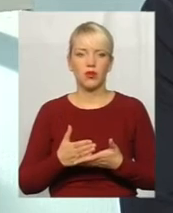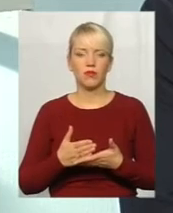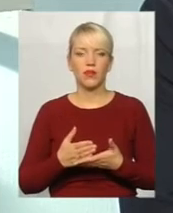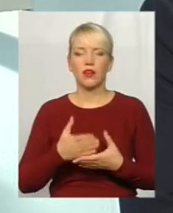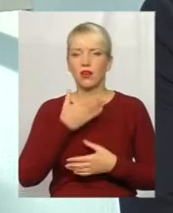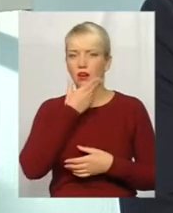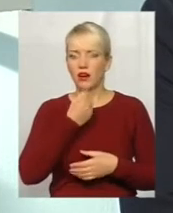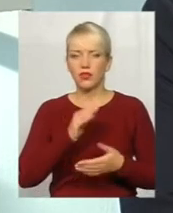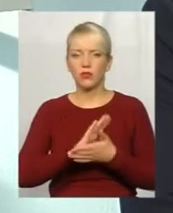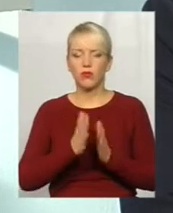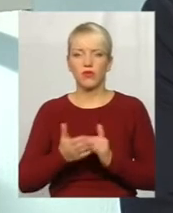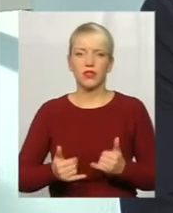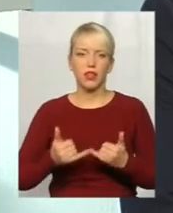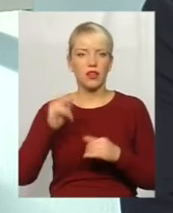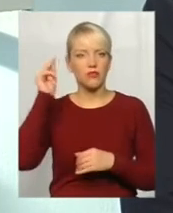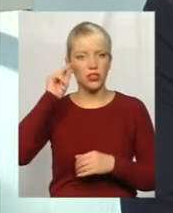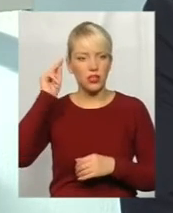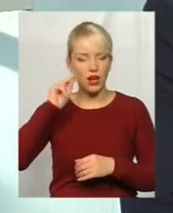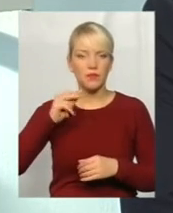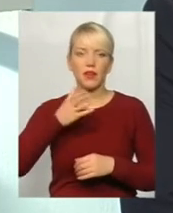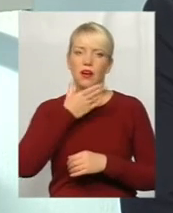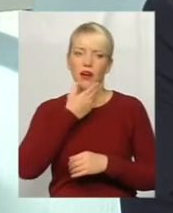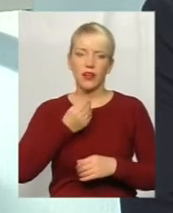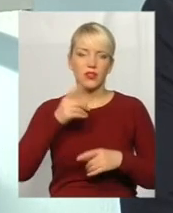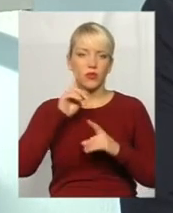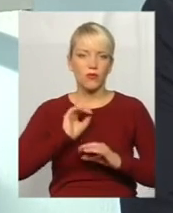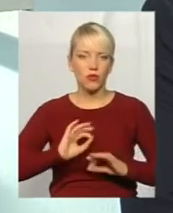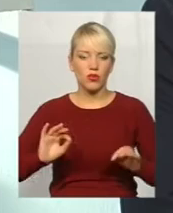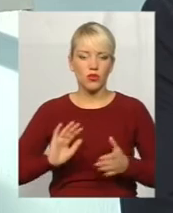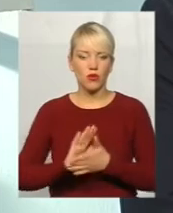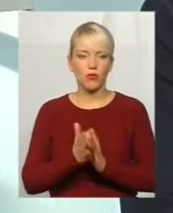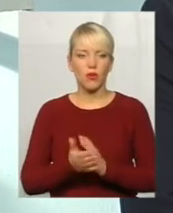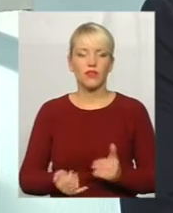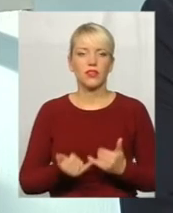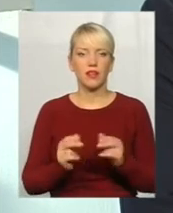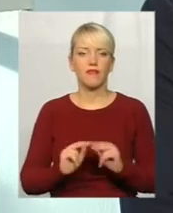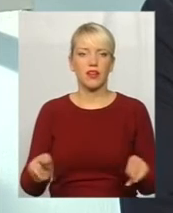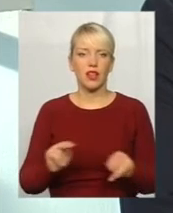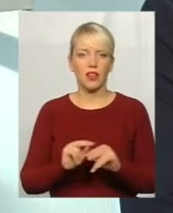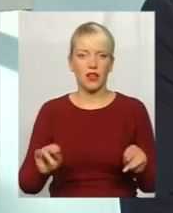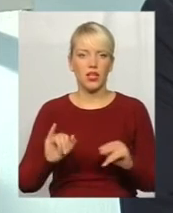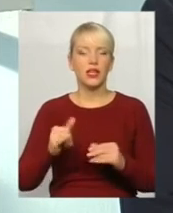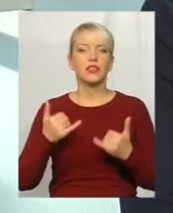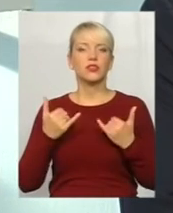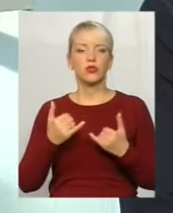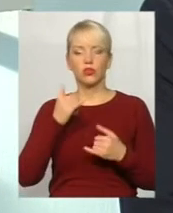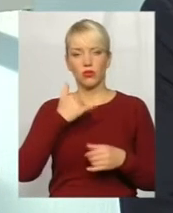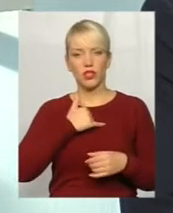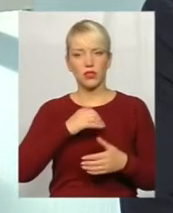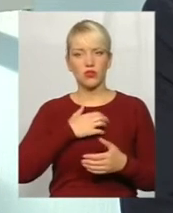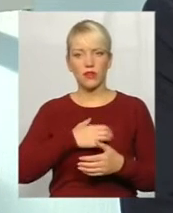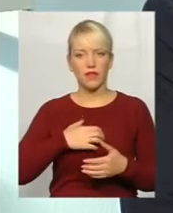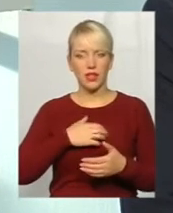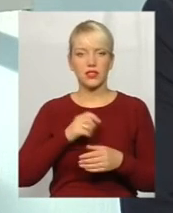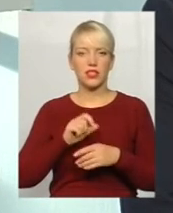хороші умови для навчання, досить комфортні умови для викладання. І сьогодні наша основна задача